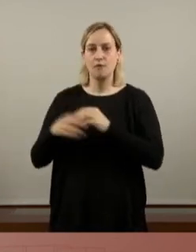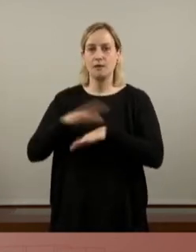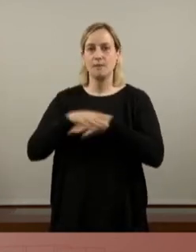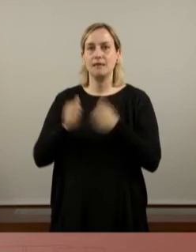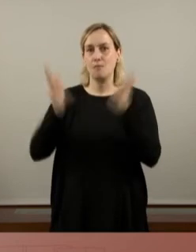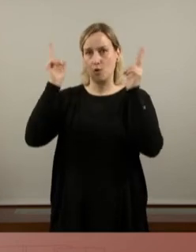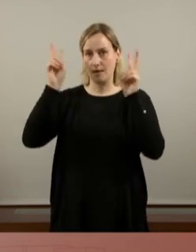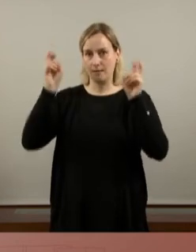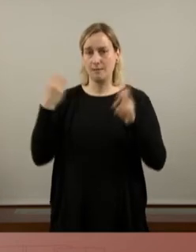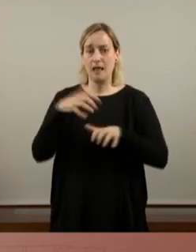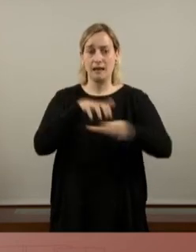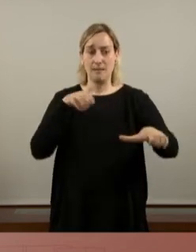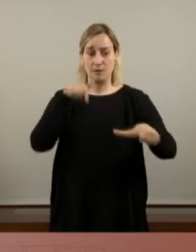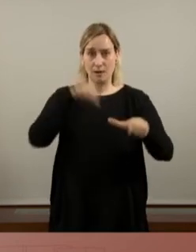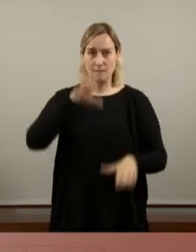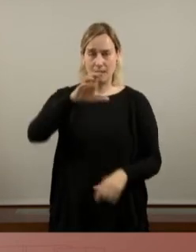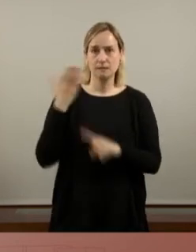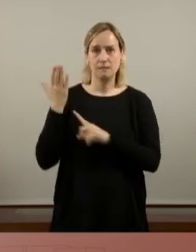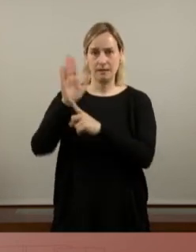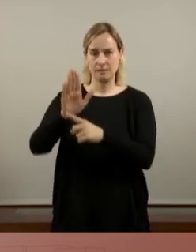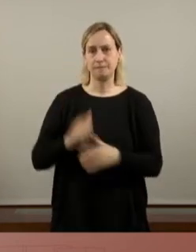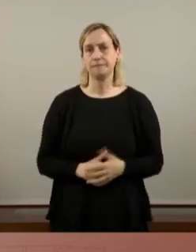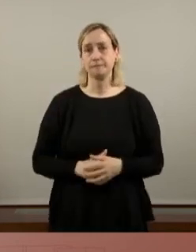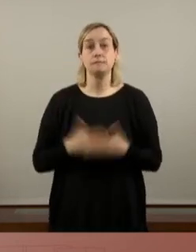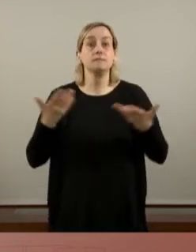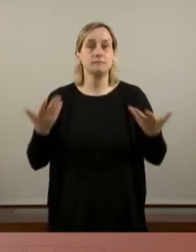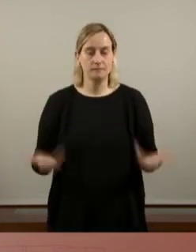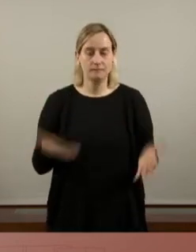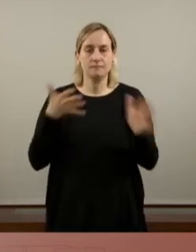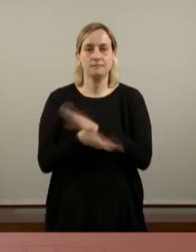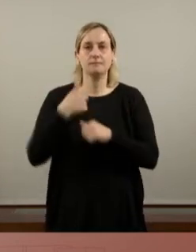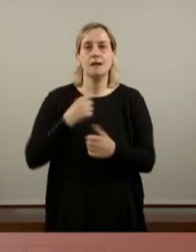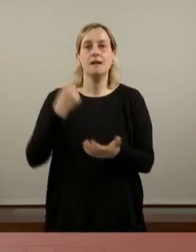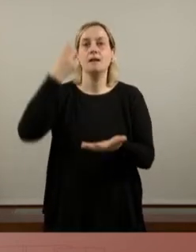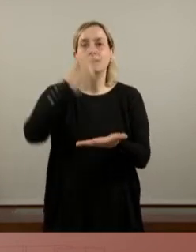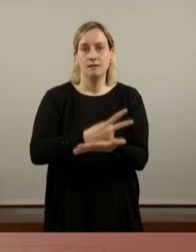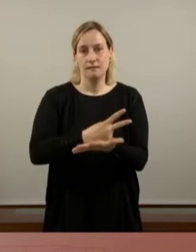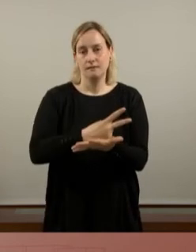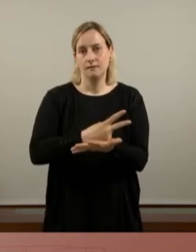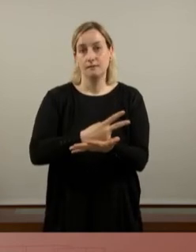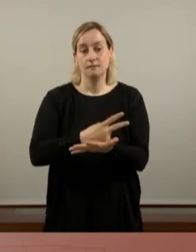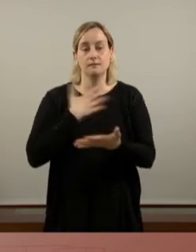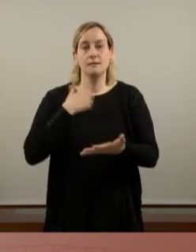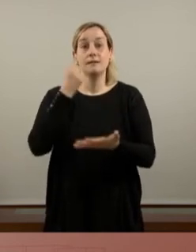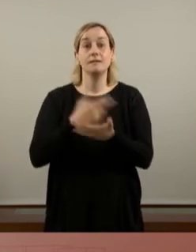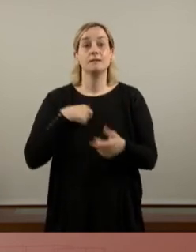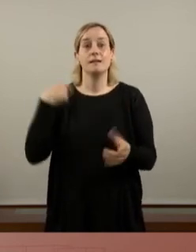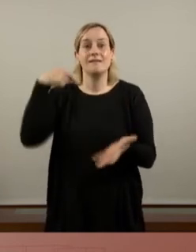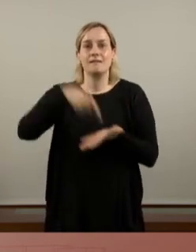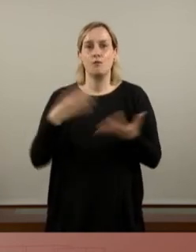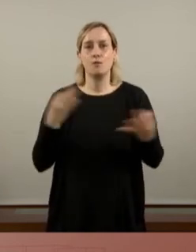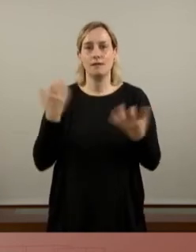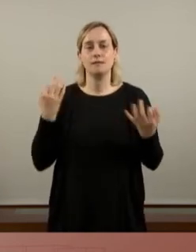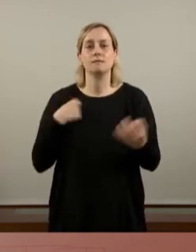que planteja la majoria d'aquest país. Per això el nostre repte i el nostre deure és